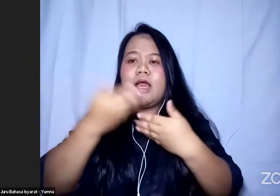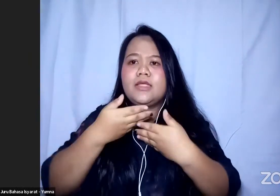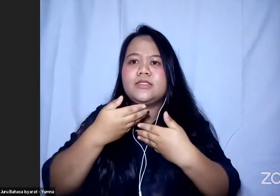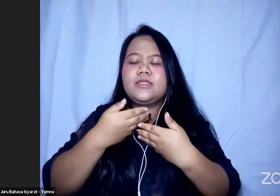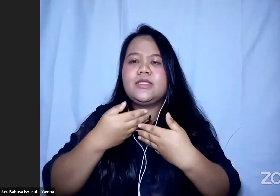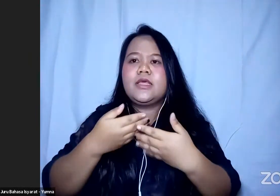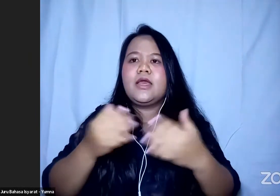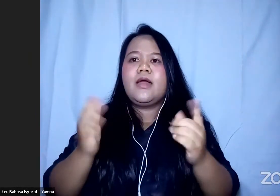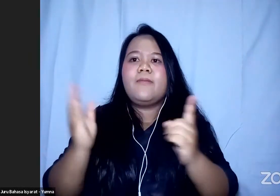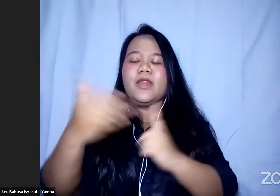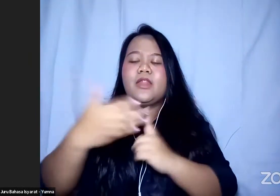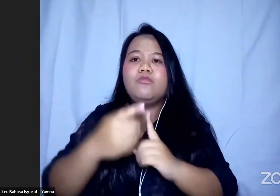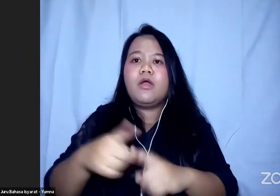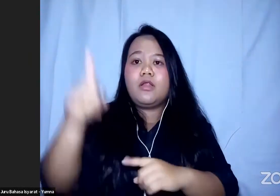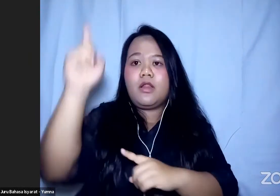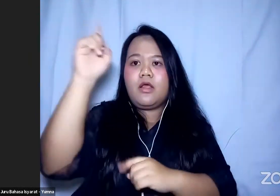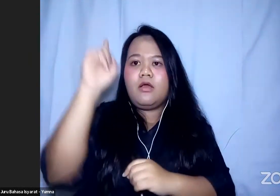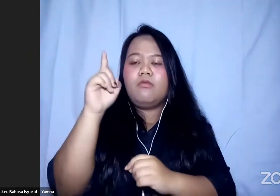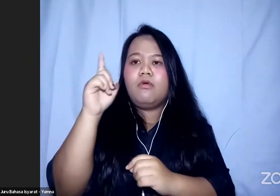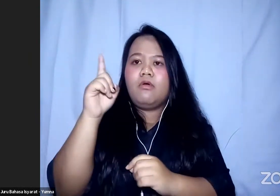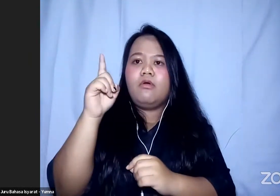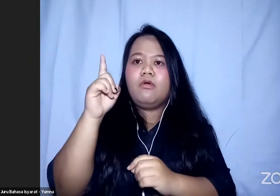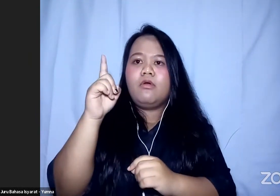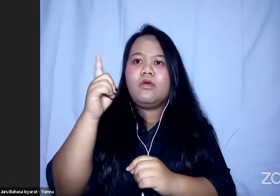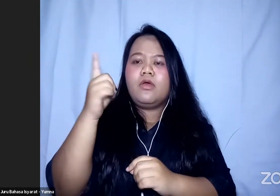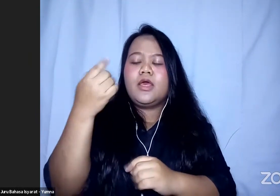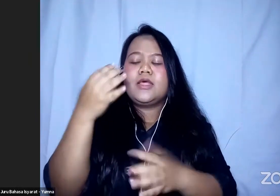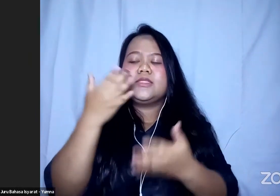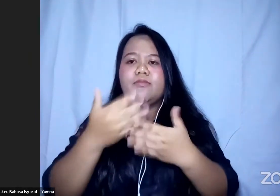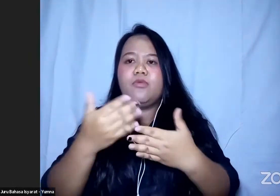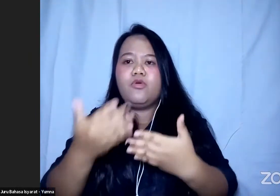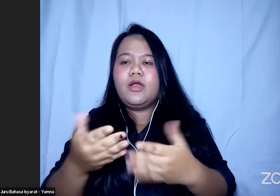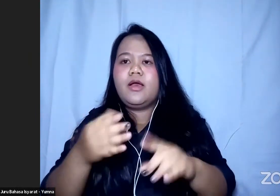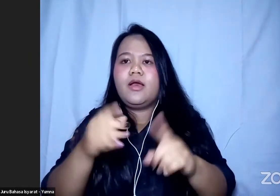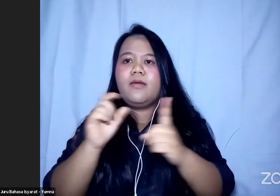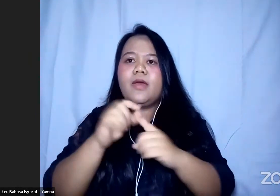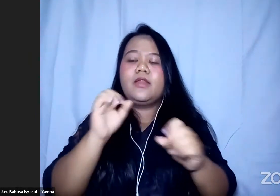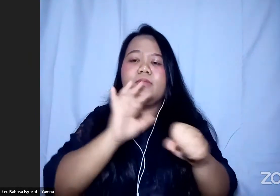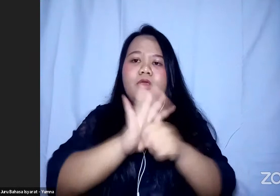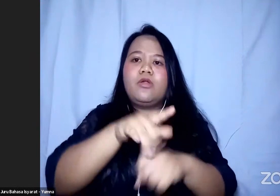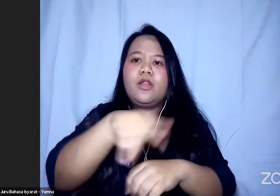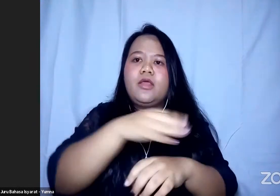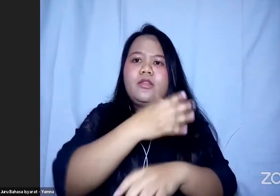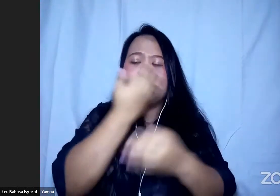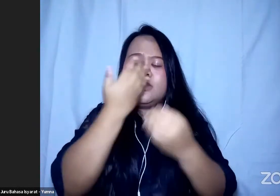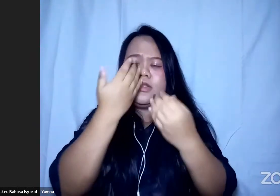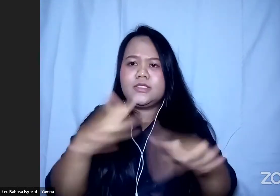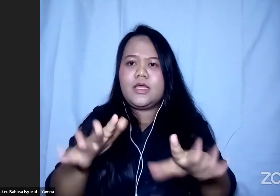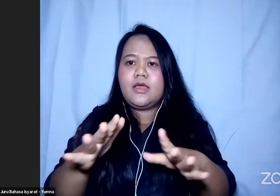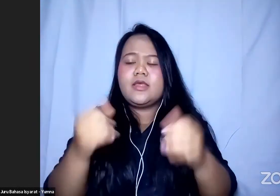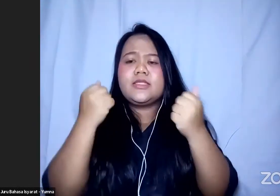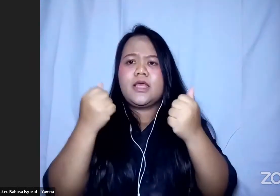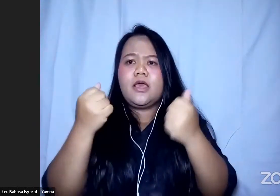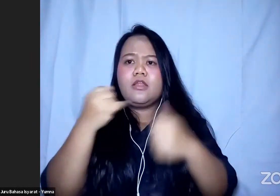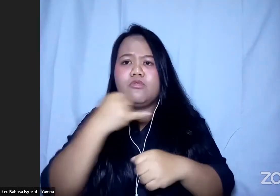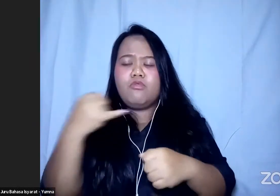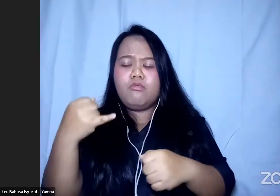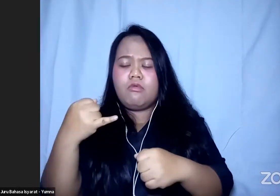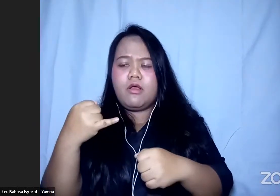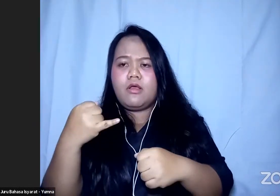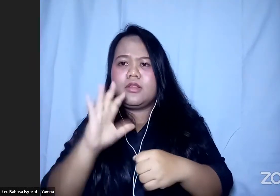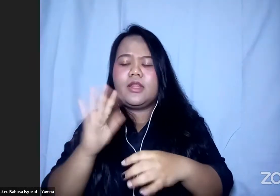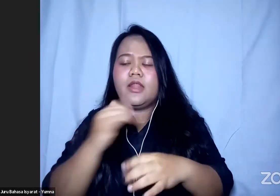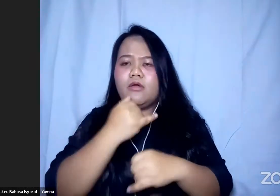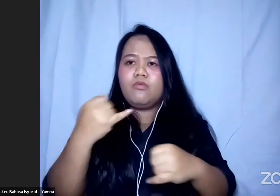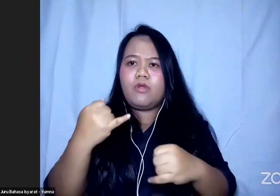Kuasa Dan Semoga Pandemi Ini Cepat Berakhir Kita Semua Sehat Tanpa Kekurangan Suatu Apapun